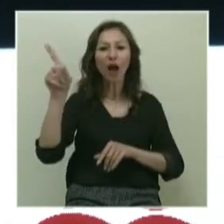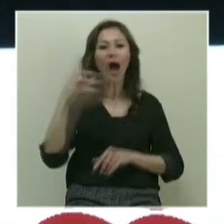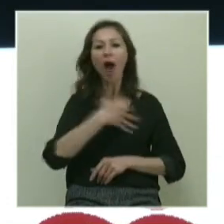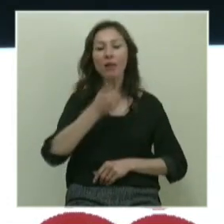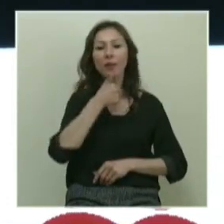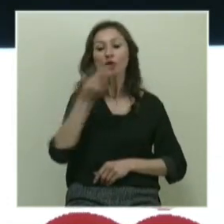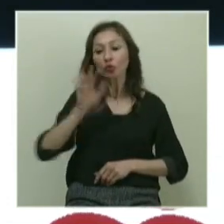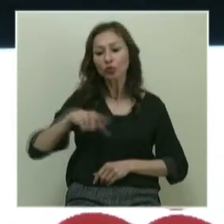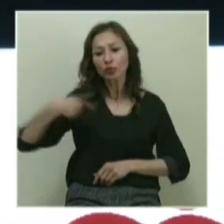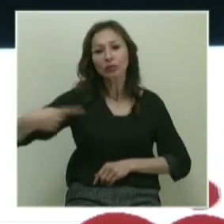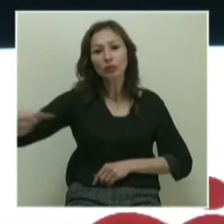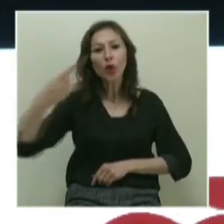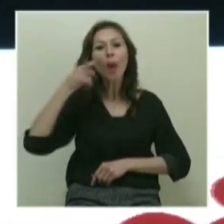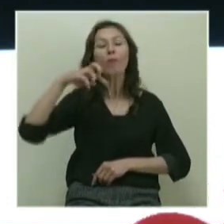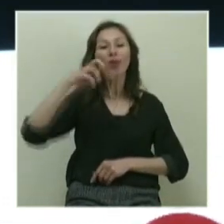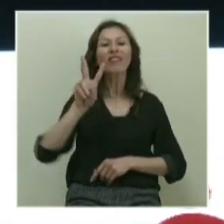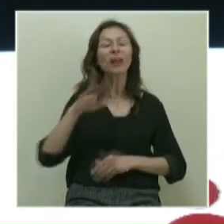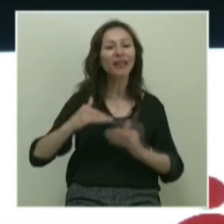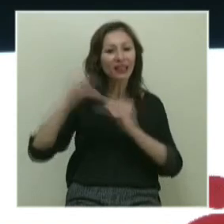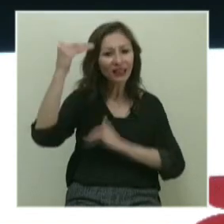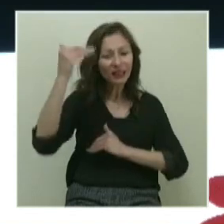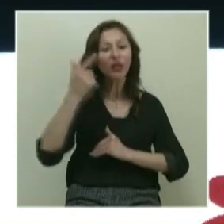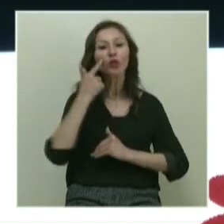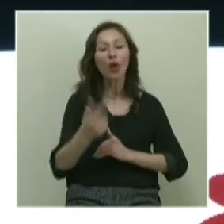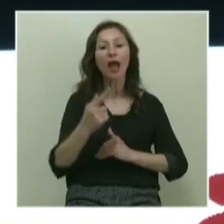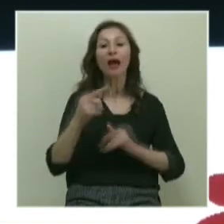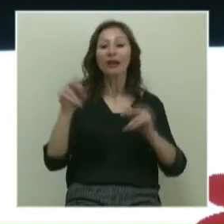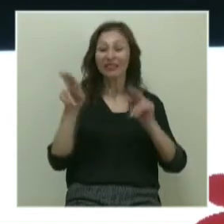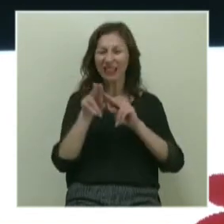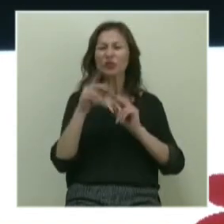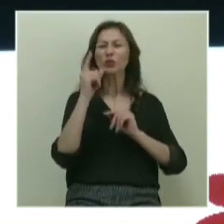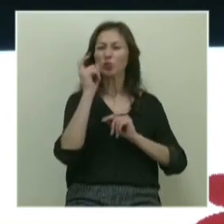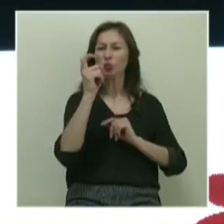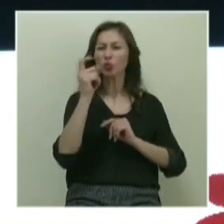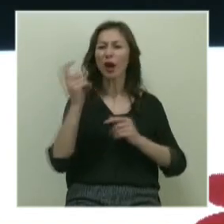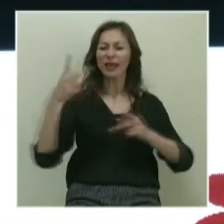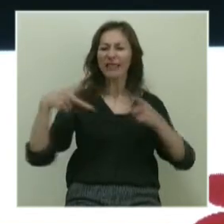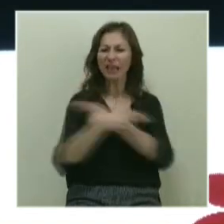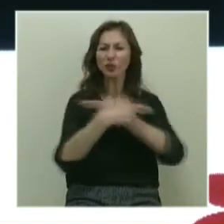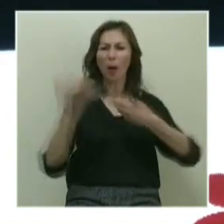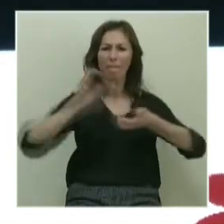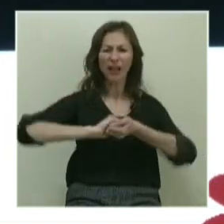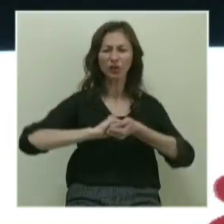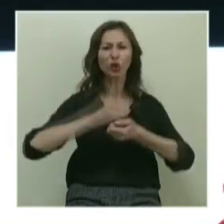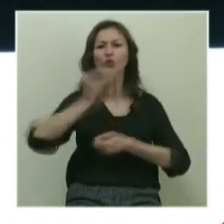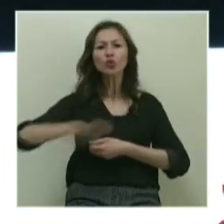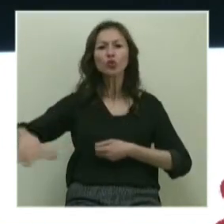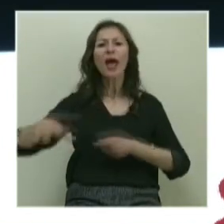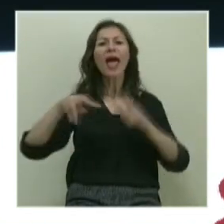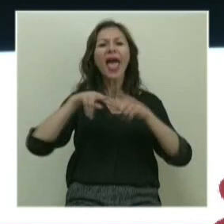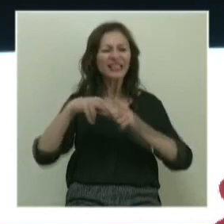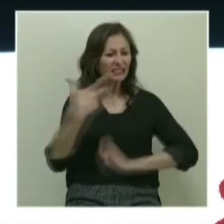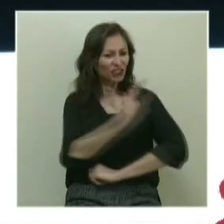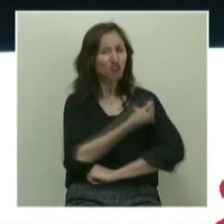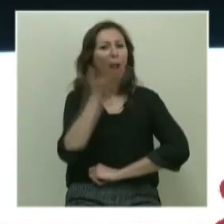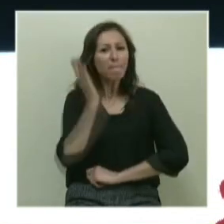AIDS olacak. AIDS'e neden olan proteini paralize ediyorlar. CRISPR-Cas9 ile DNA'yı kesiyorlar, birleştiriyorlar. Çocuklara AIDS, şırınga etseniz